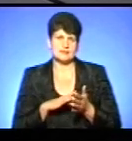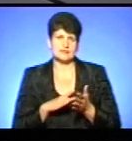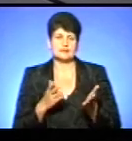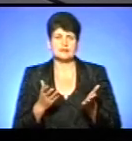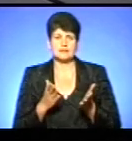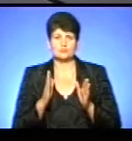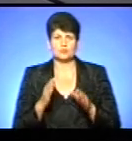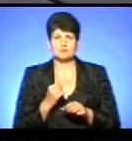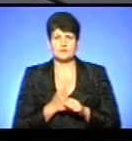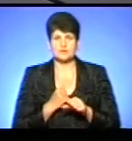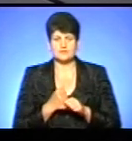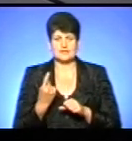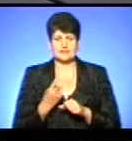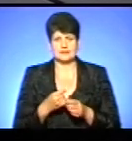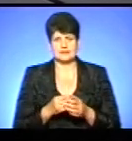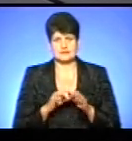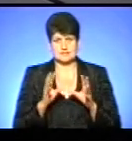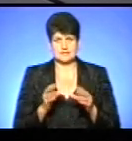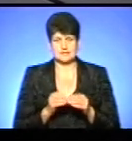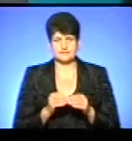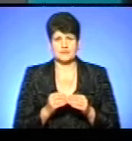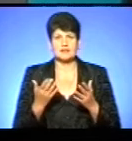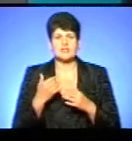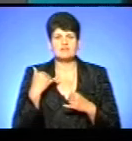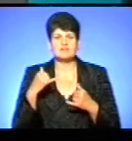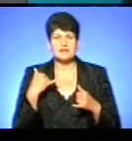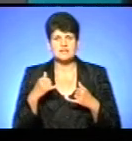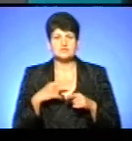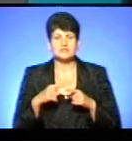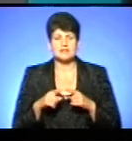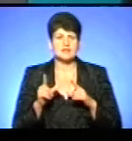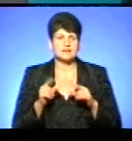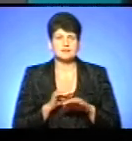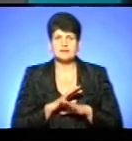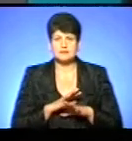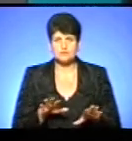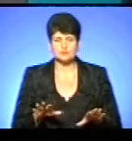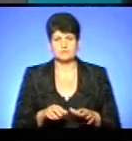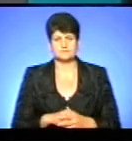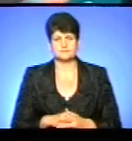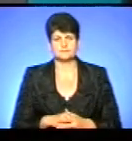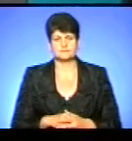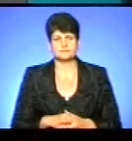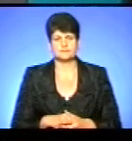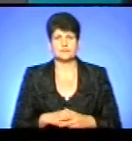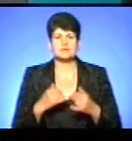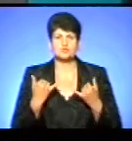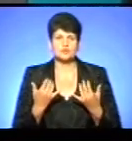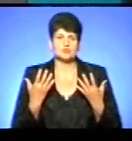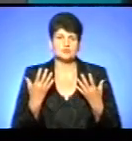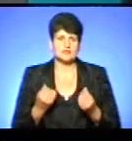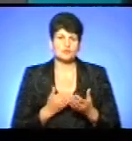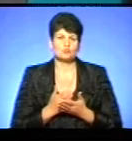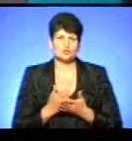буде працювати як єдине ціле. На які виклики швидка більше не буде виїжджати? На які досі ще зараз виїжджають? На сьогоднішній